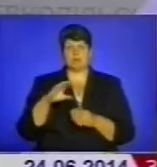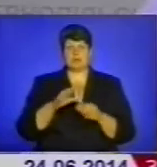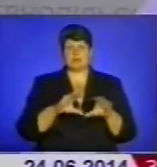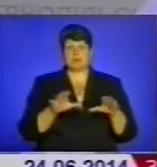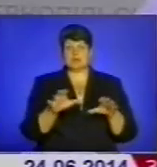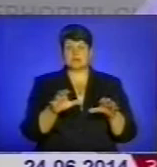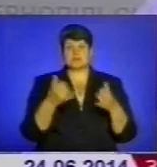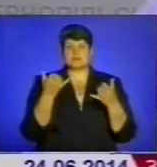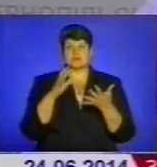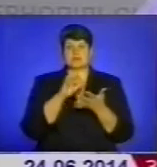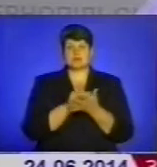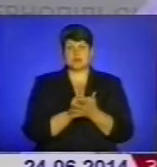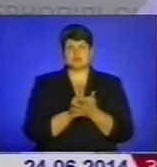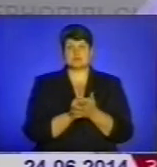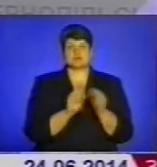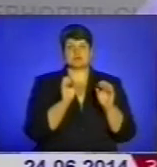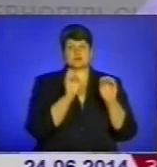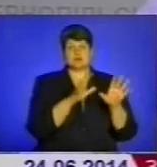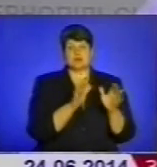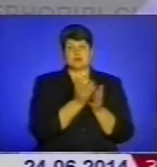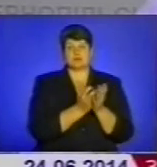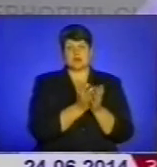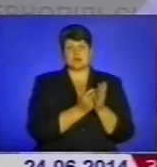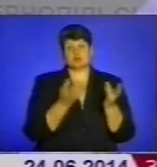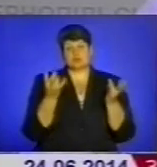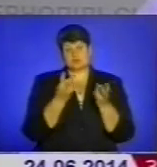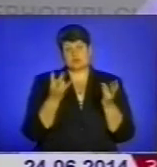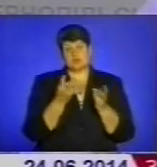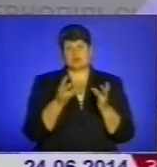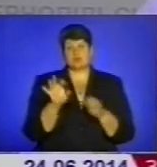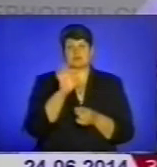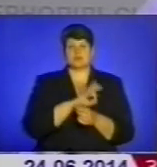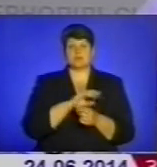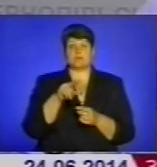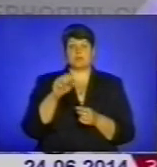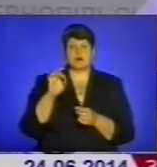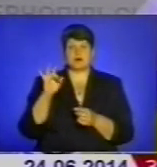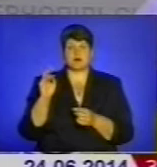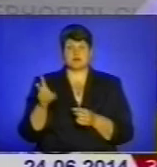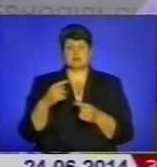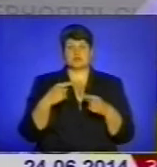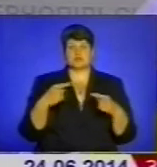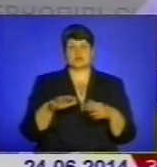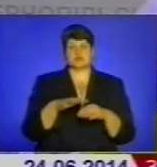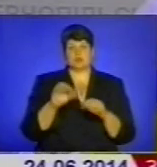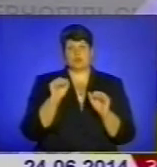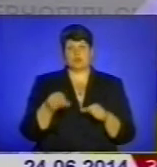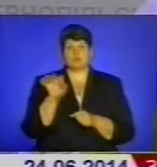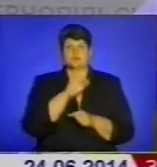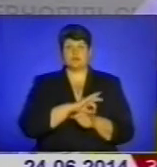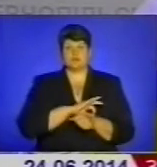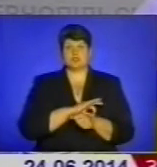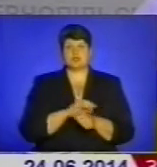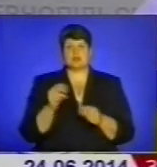Зараз вона знімається, складається на зберігання. А в подальшому, якщо буде потреба використовувати її чи в парках, чи на будь-яких інших територіях, вона може використовуватися, чи для потреб